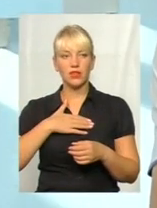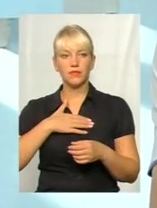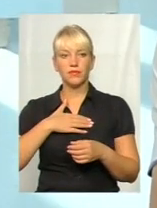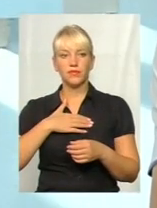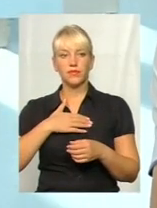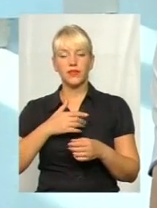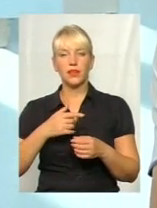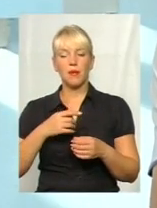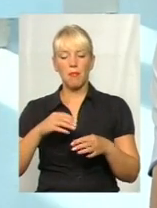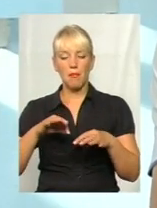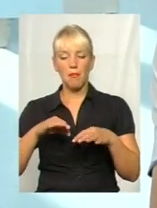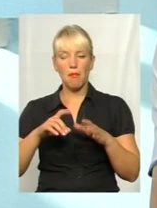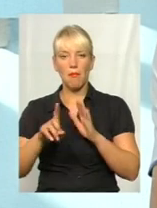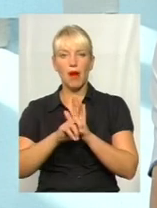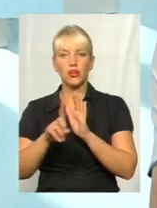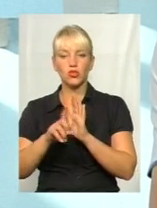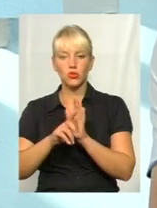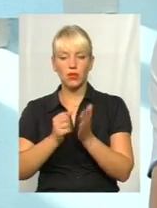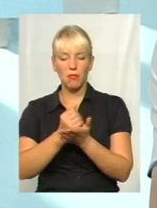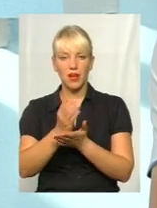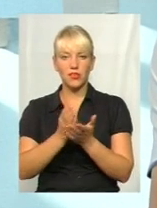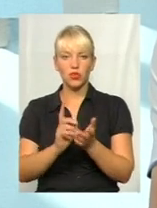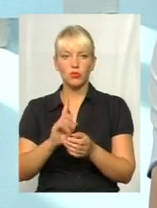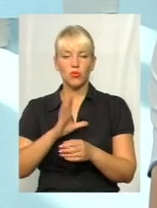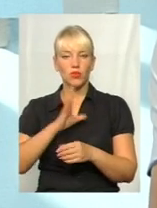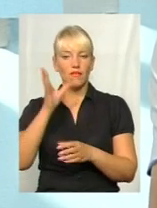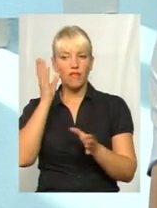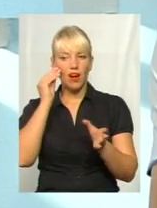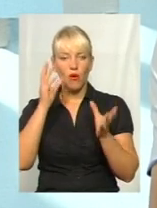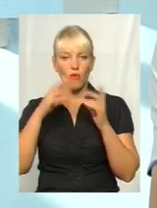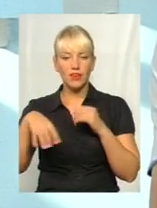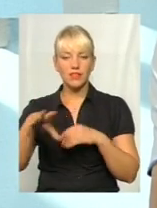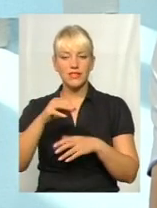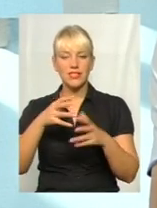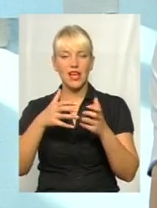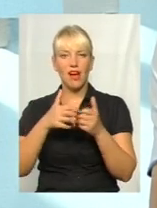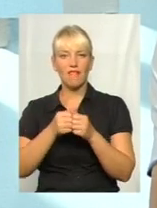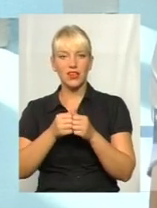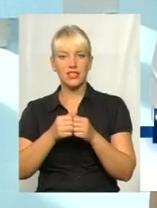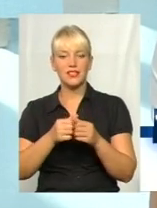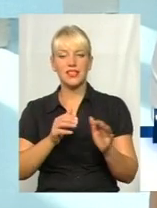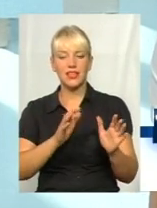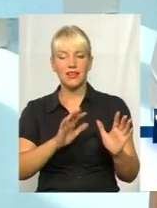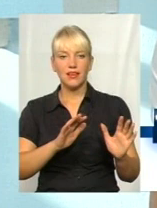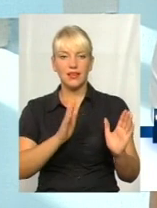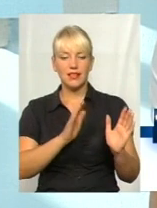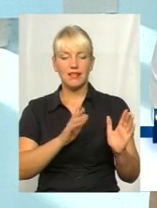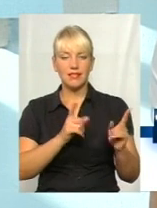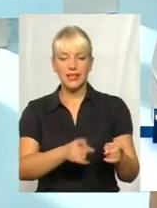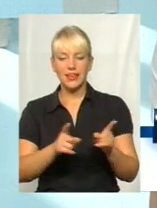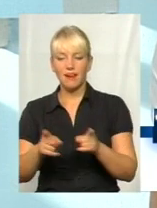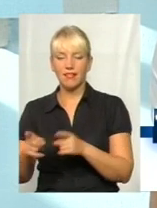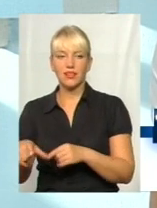інша маршрутна мережа для нашого міста, де були враховані всі аварійні ділянки. Працював Харківський інститут на цій маршрутної мережі, де